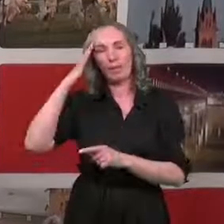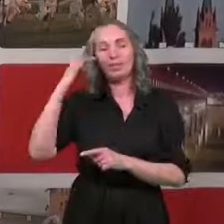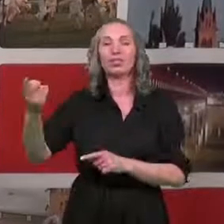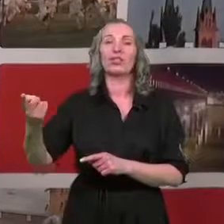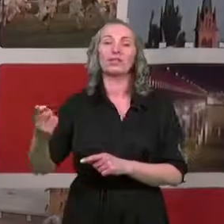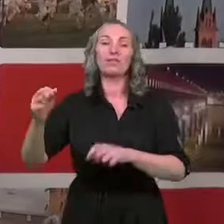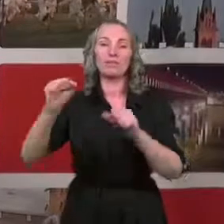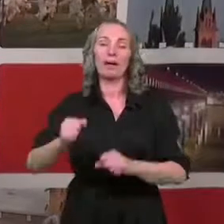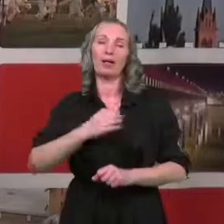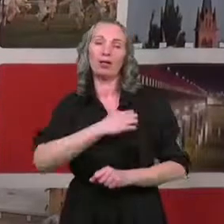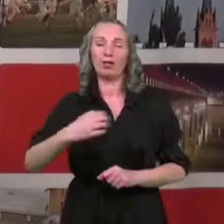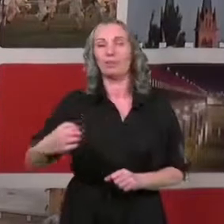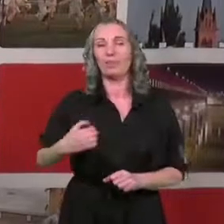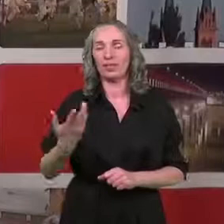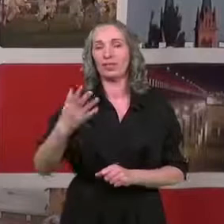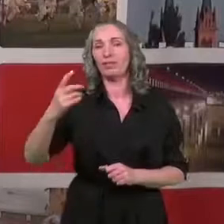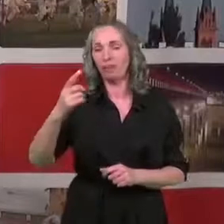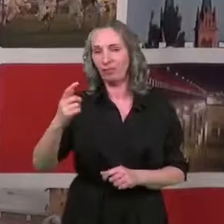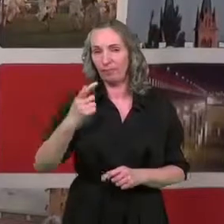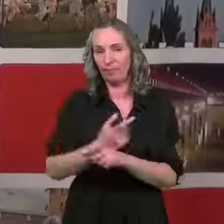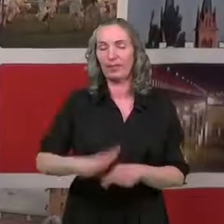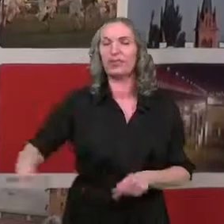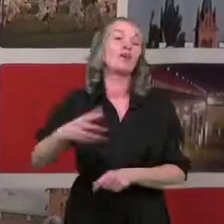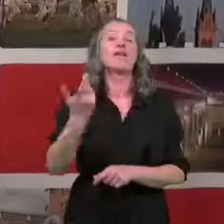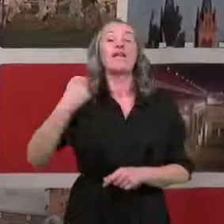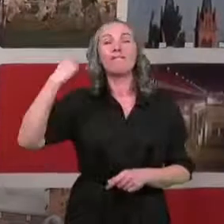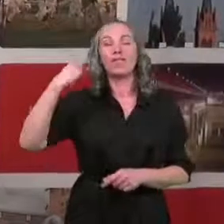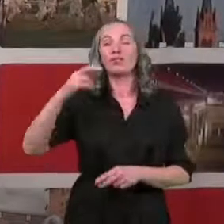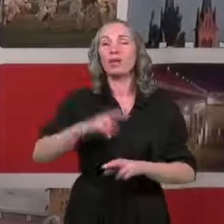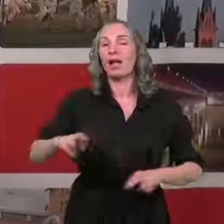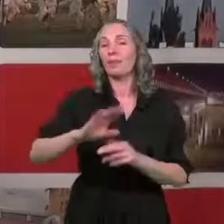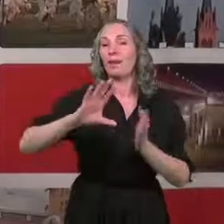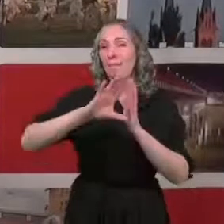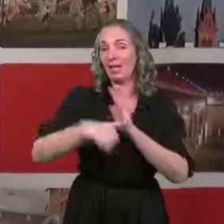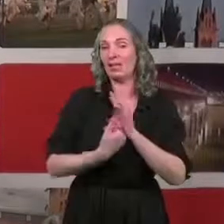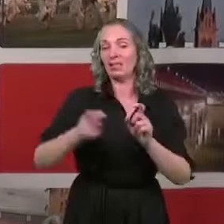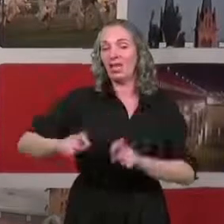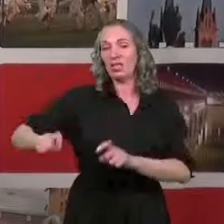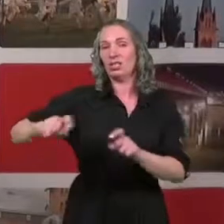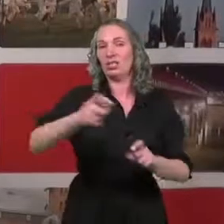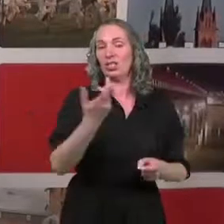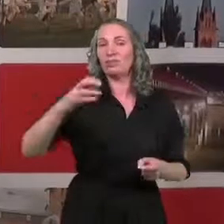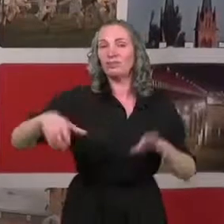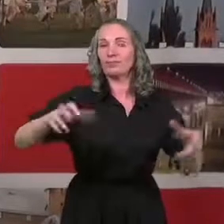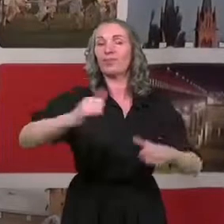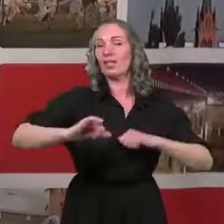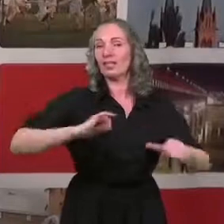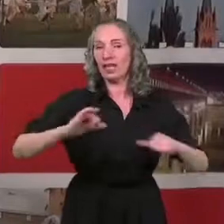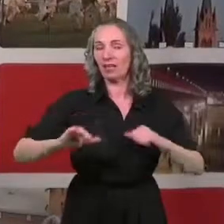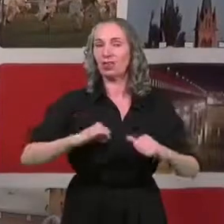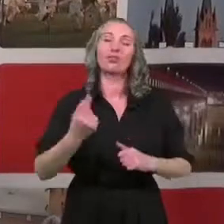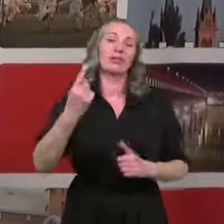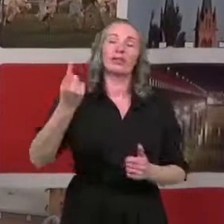z Banku Gospodarstwa Krajowego. We Włocławskiej Radzie Miasta zasiadają przedstawiciele organów zarządczych